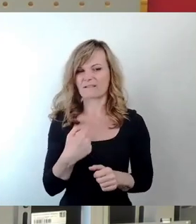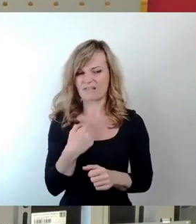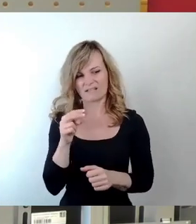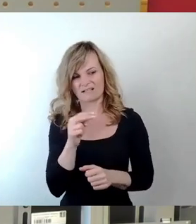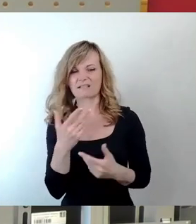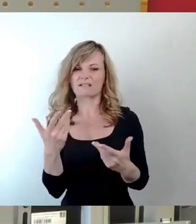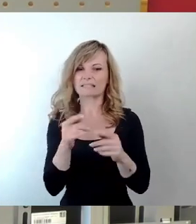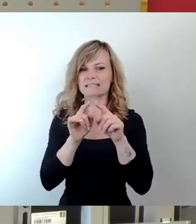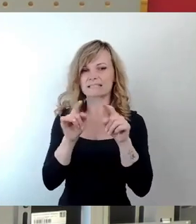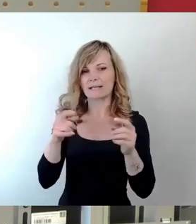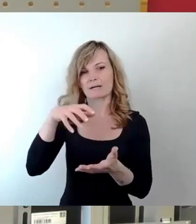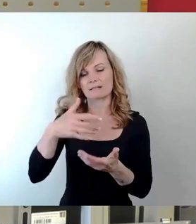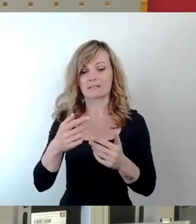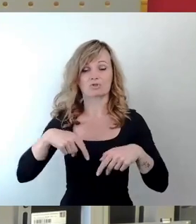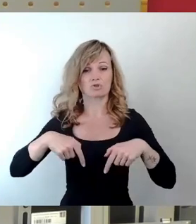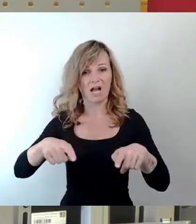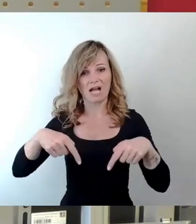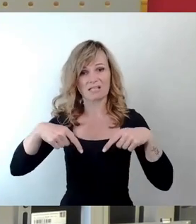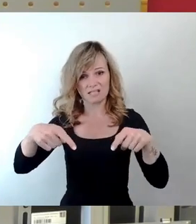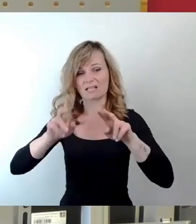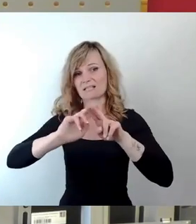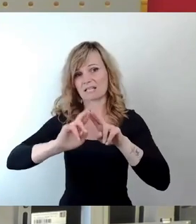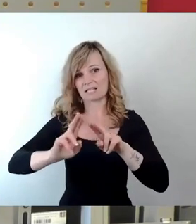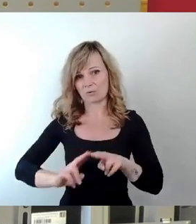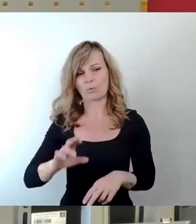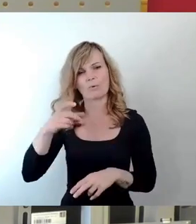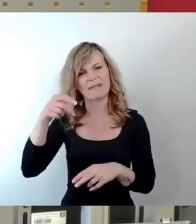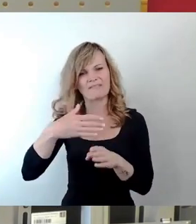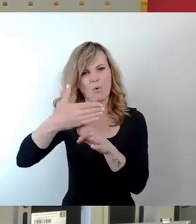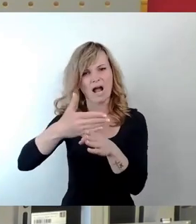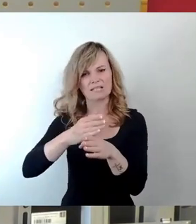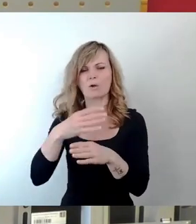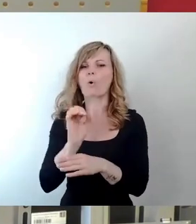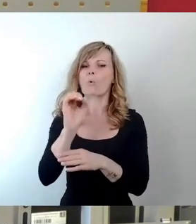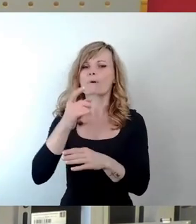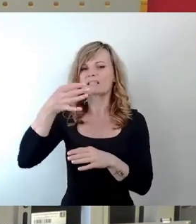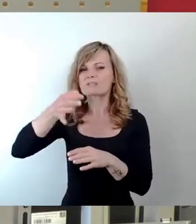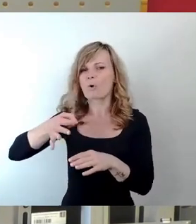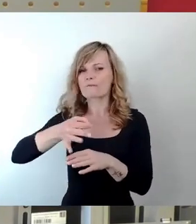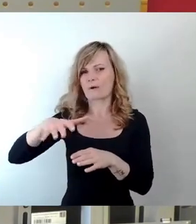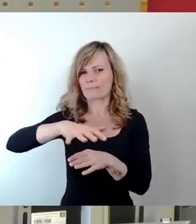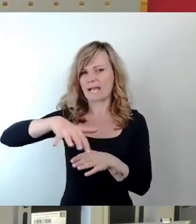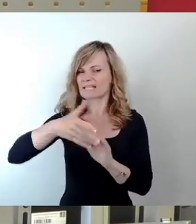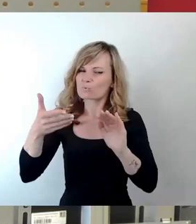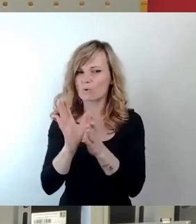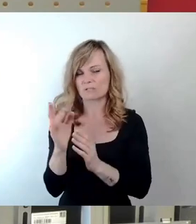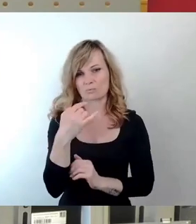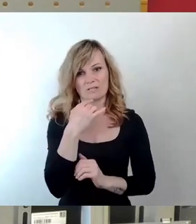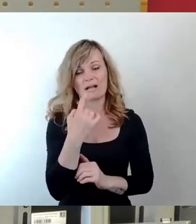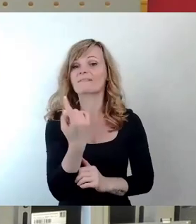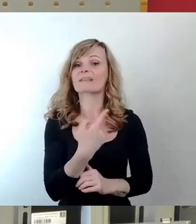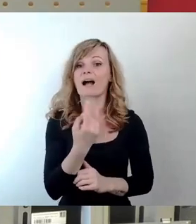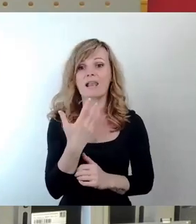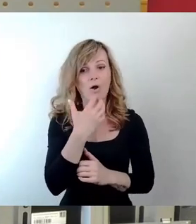Straßensanierung. Große ÖPNV-Achsen, das Stichwort Ullersdorfer Platz, will ich nur ganz, ganz kurz anschneiden, wo wir alle, alle hoffen, dass wir